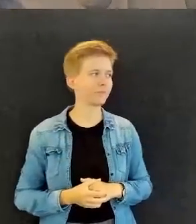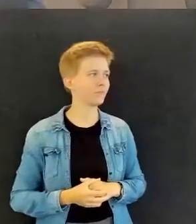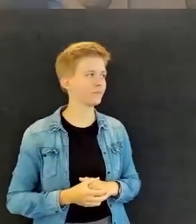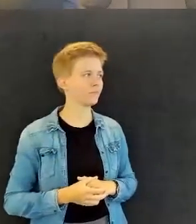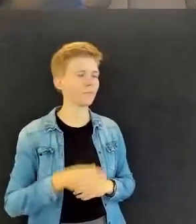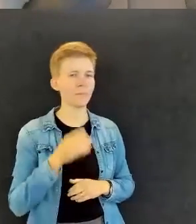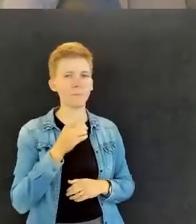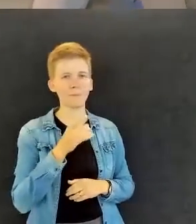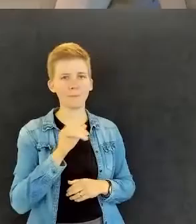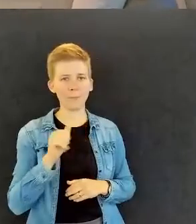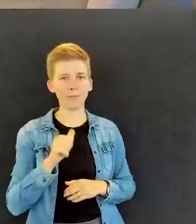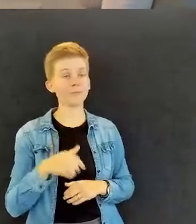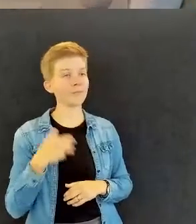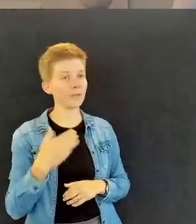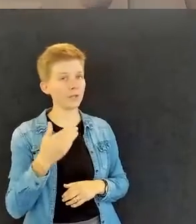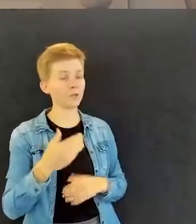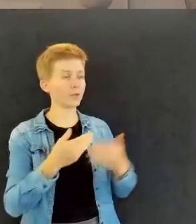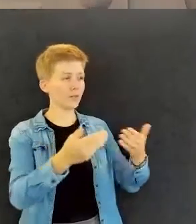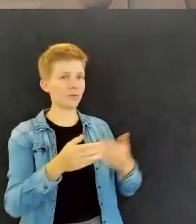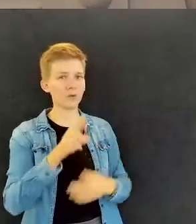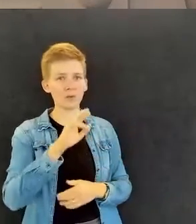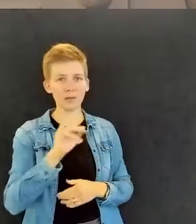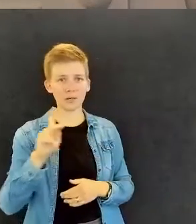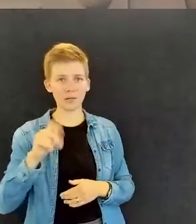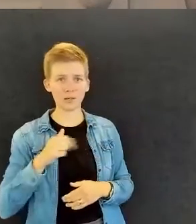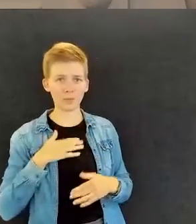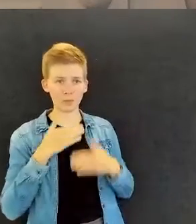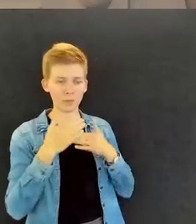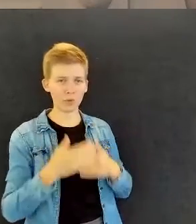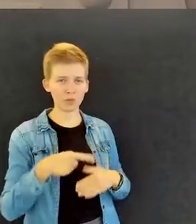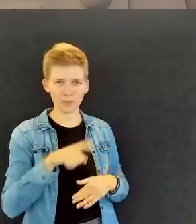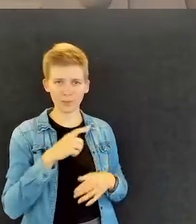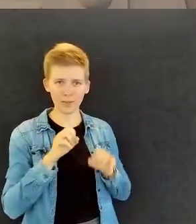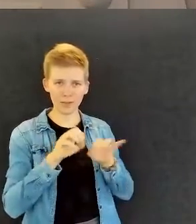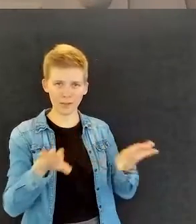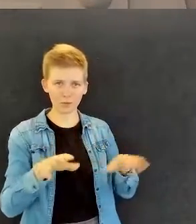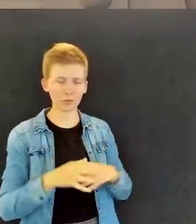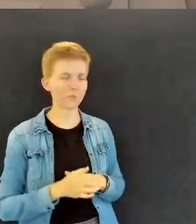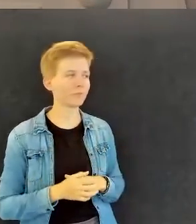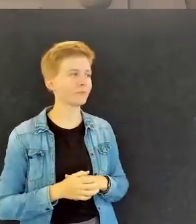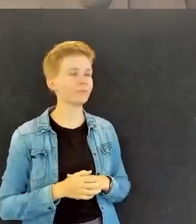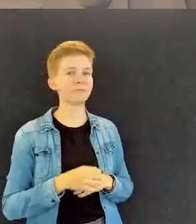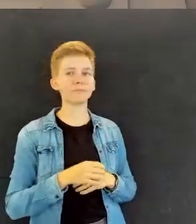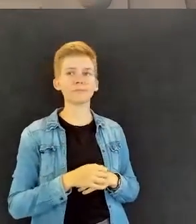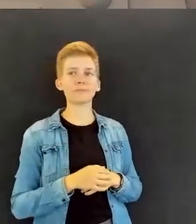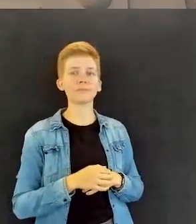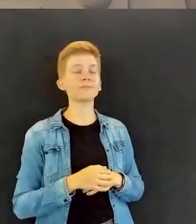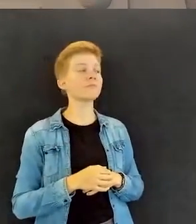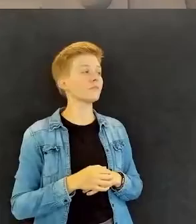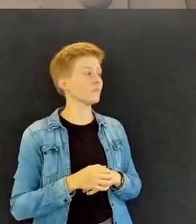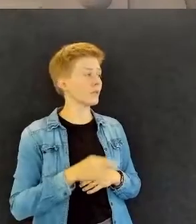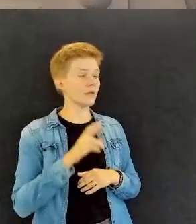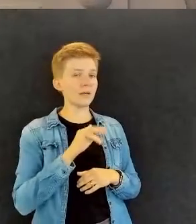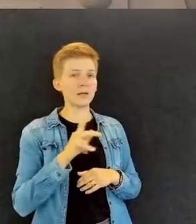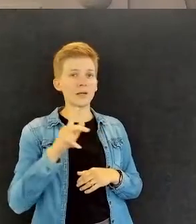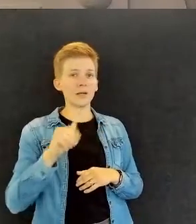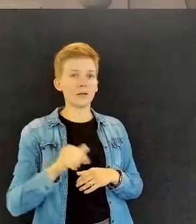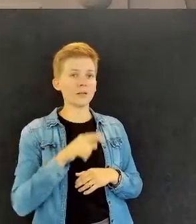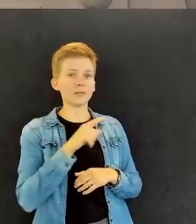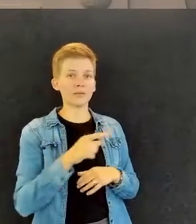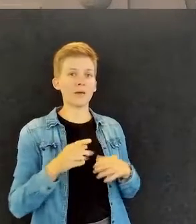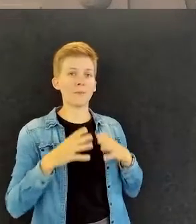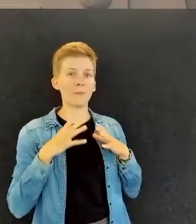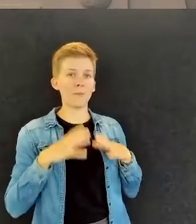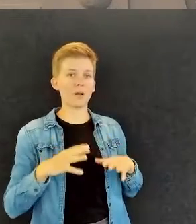Kiitoksia ja tervetuloa Riikka munkin puolesta meidän lähetykseen. Toimit tosiaan siis Paralympiakomitaan pääsihteerinä.